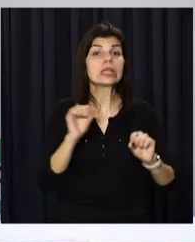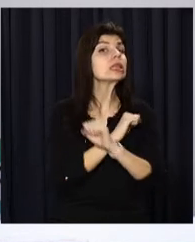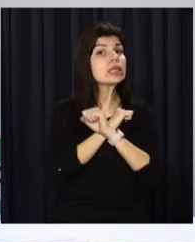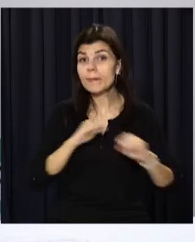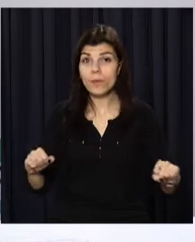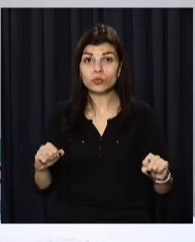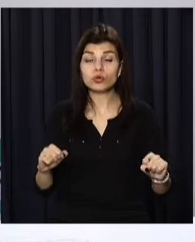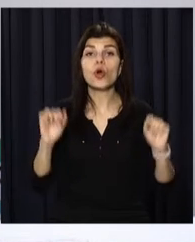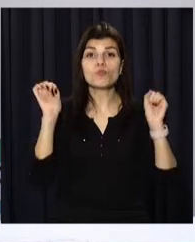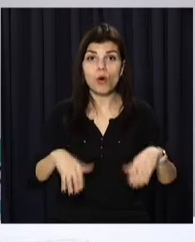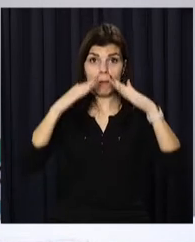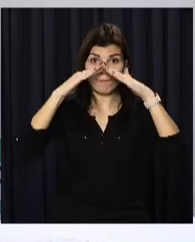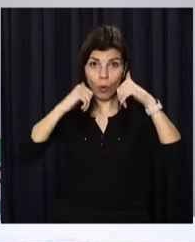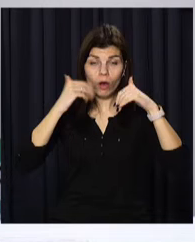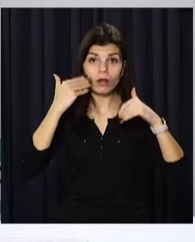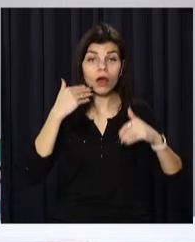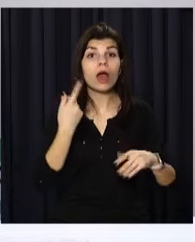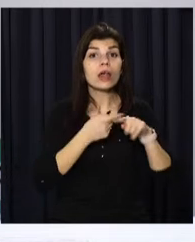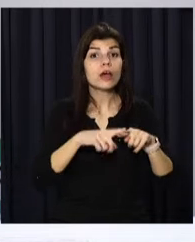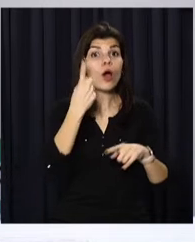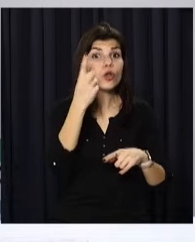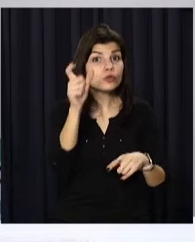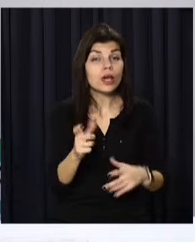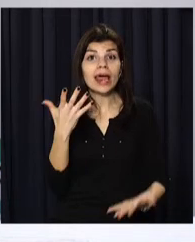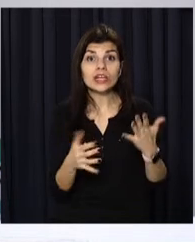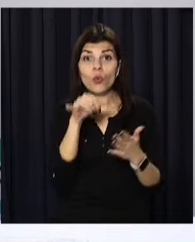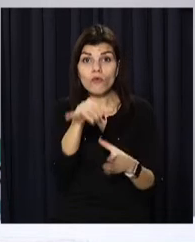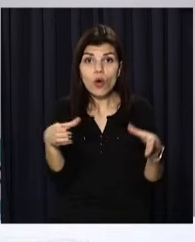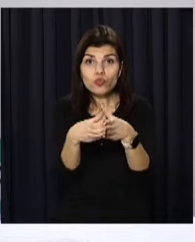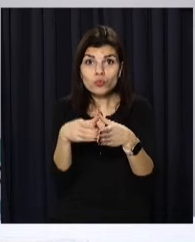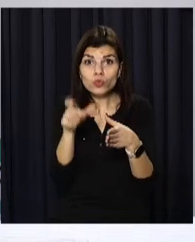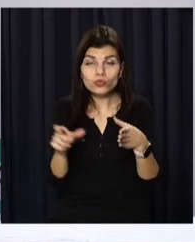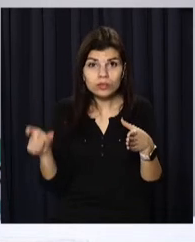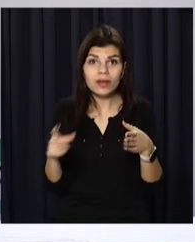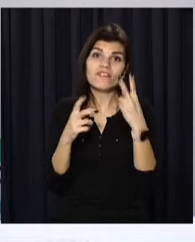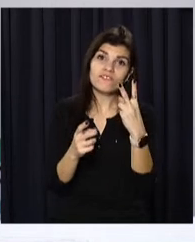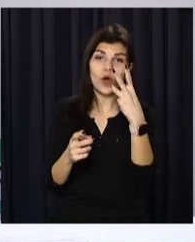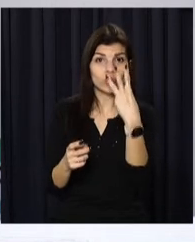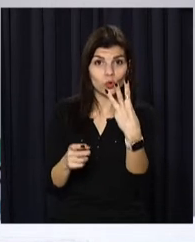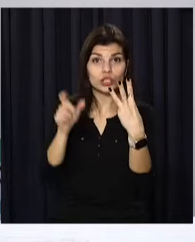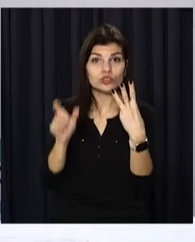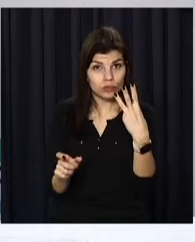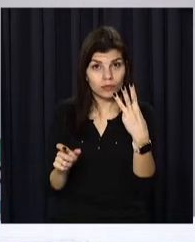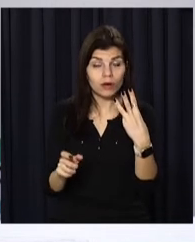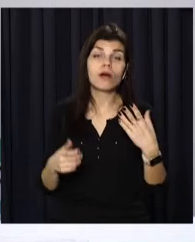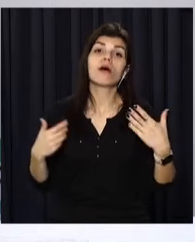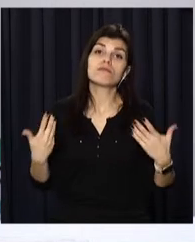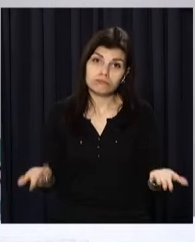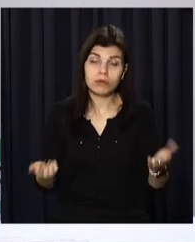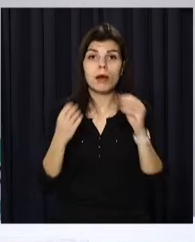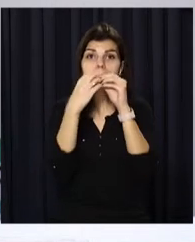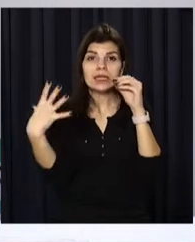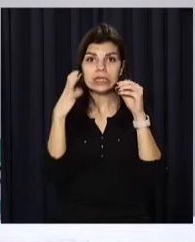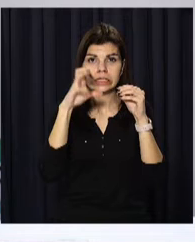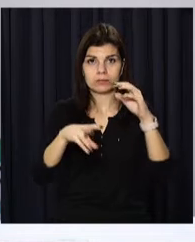можна, можна провалитись. Це коли одна людина. Якщо у вас група людей, наприклад, двоє, троє, то 15